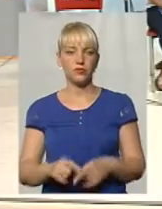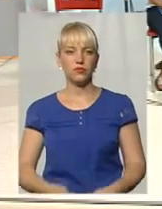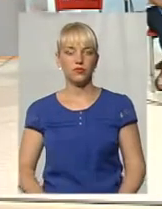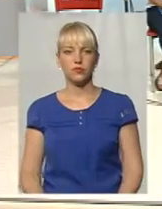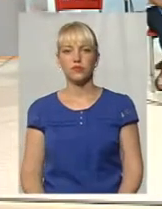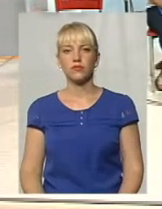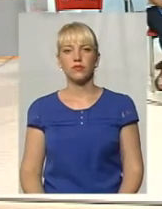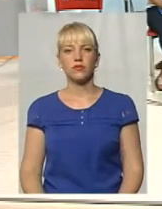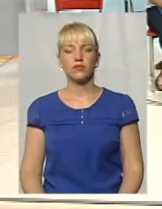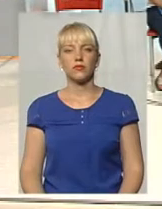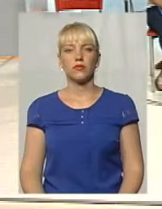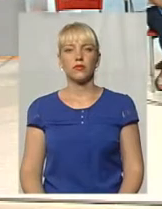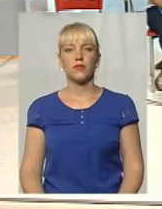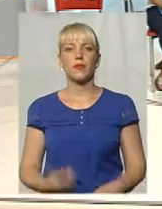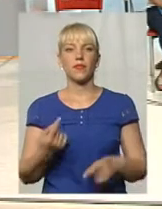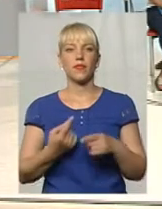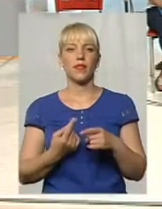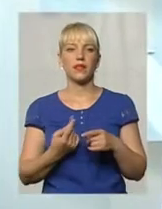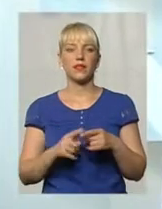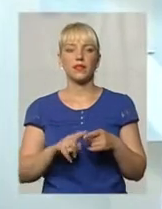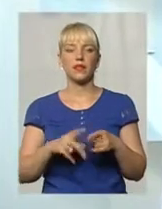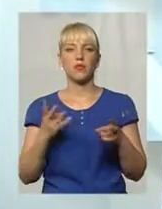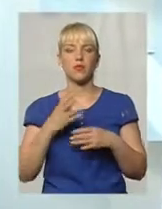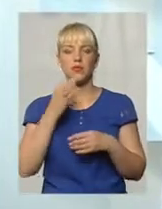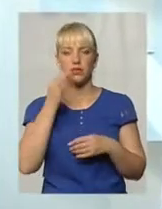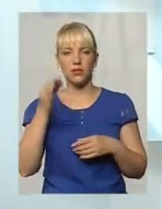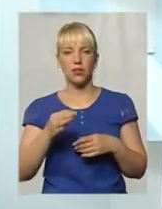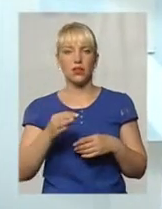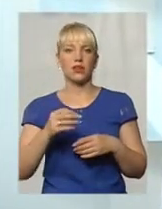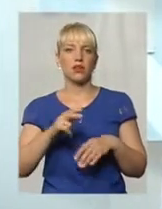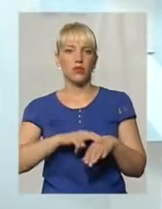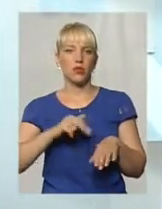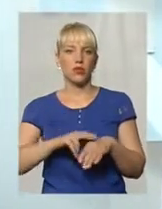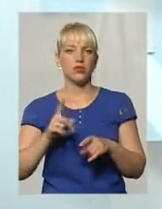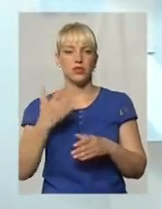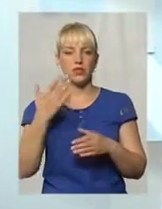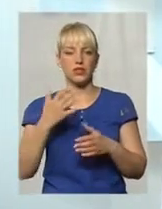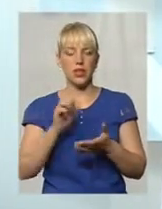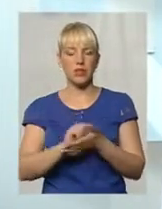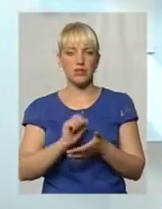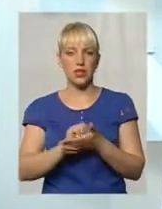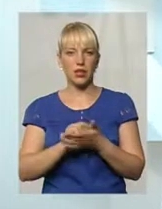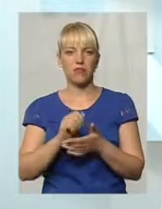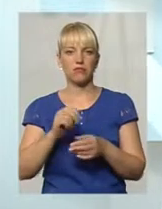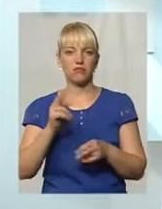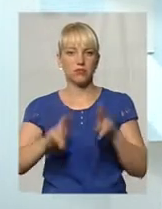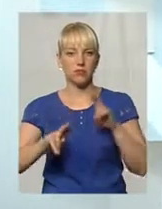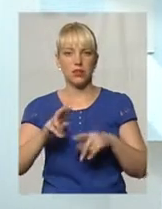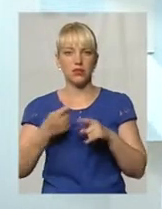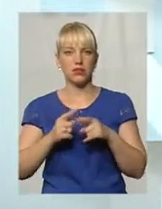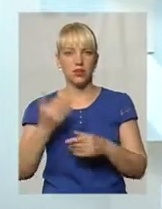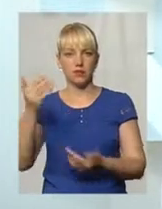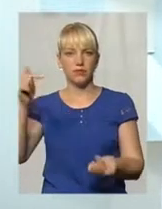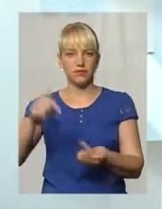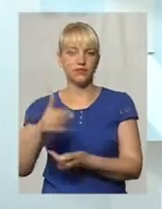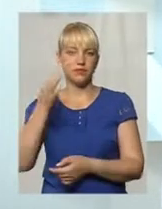Напевно, це має склади управління національну поліцію, оскільки пряма підслідність зайняття гральним бізнесом відноситься до їхньої компетенції. Тому